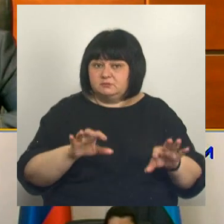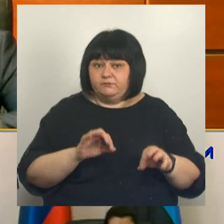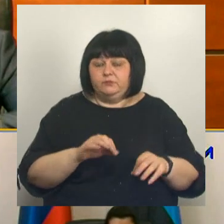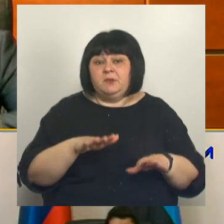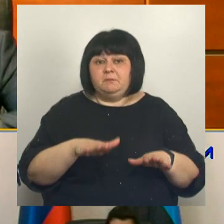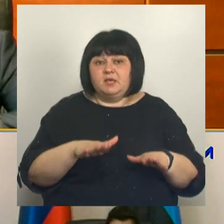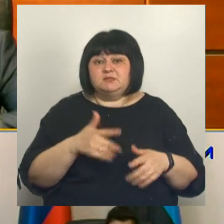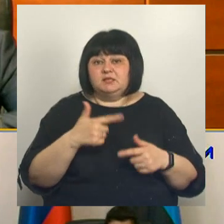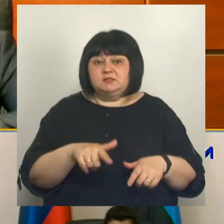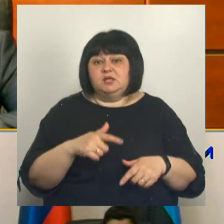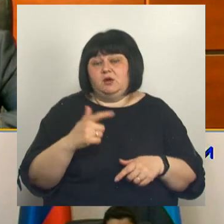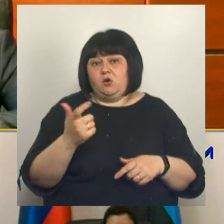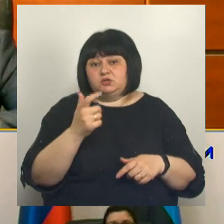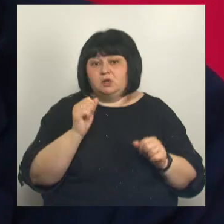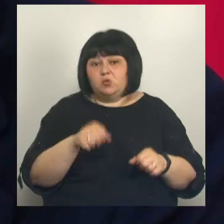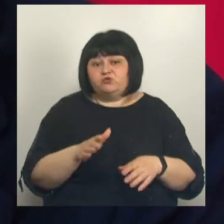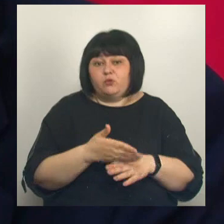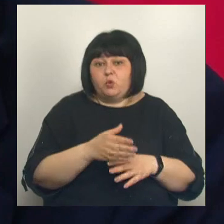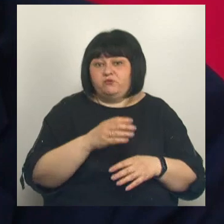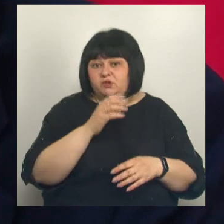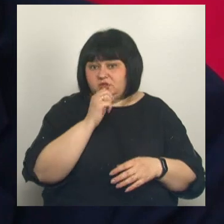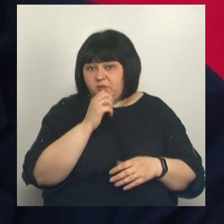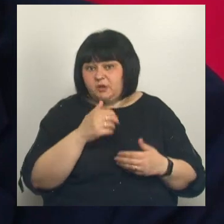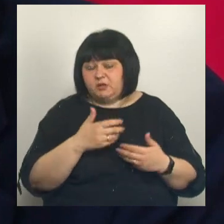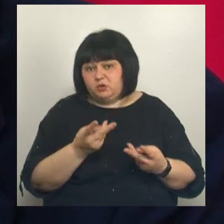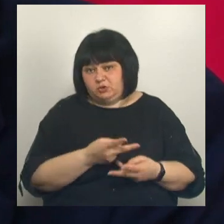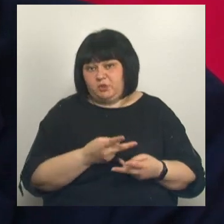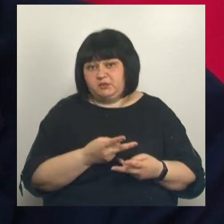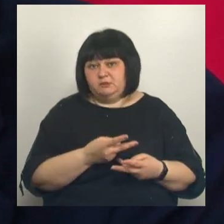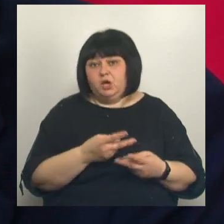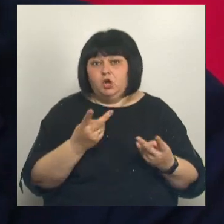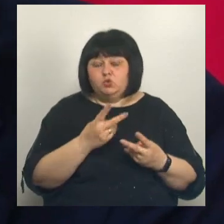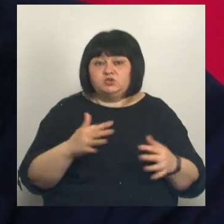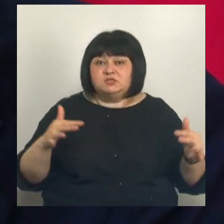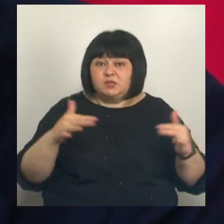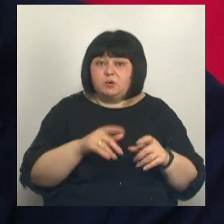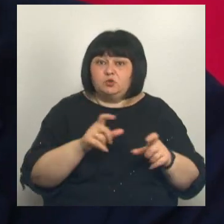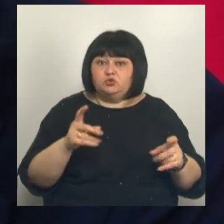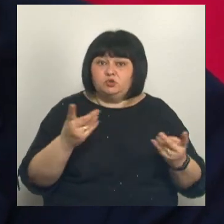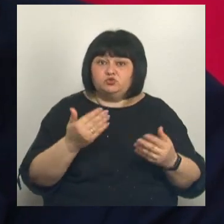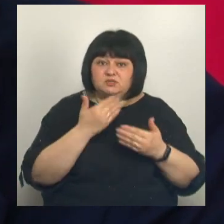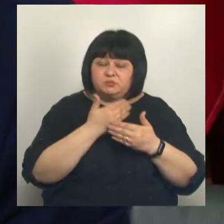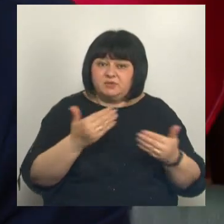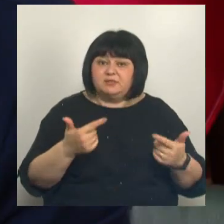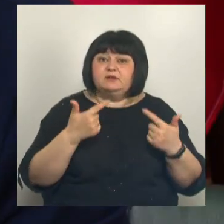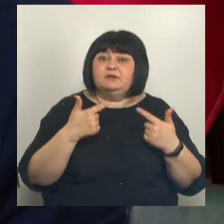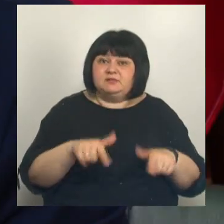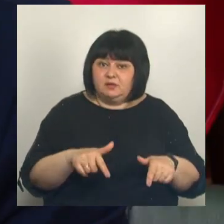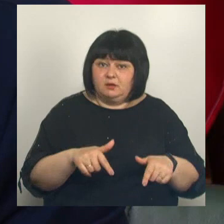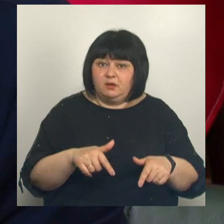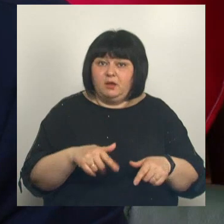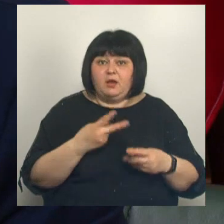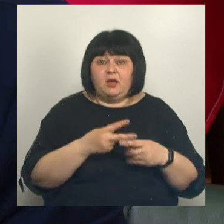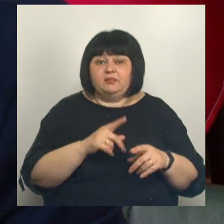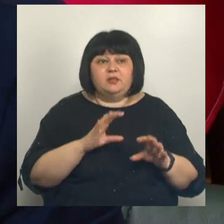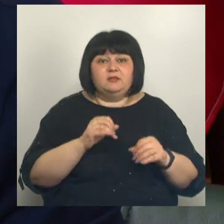зоны, где владельцы смогут выгуливать своих питомцев, необходимы. Нужно просто собрать людей и спросить у них, где. И так, чтобы это не